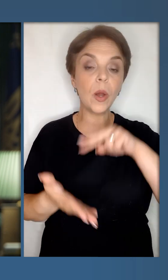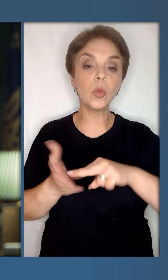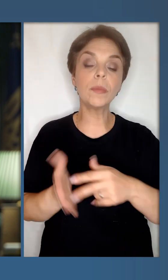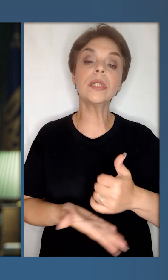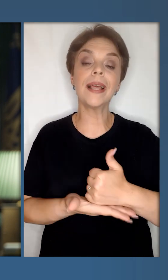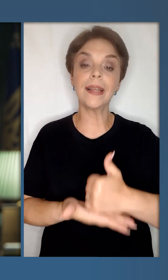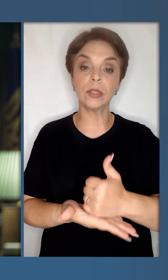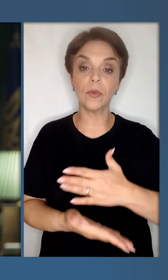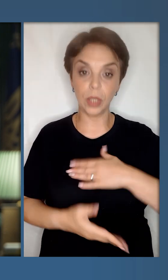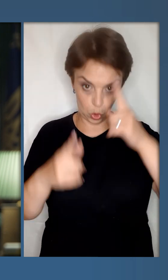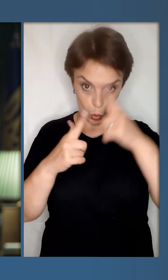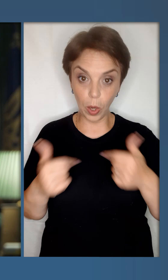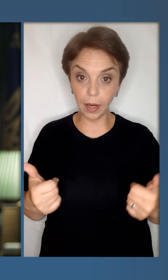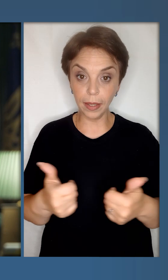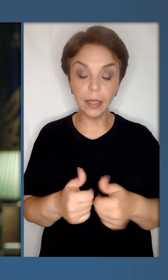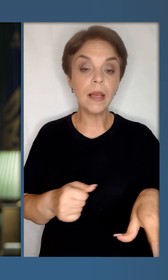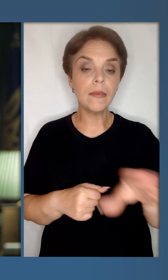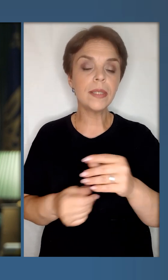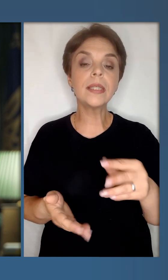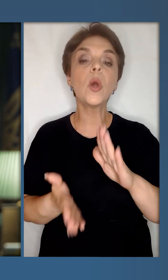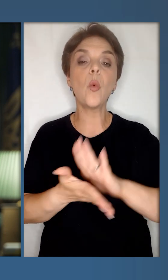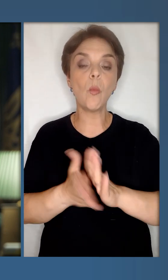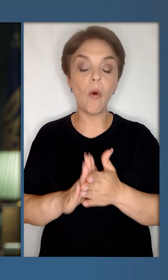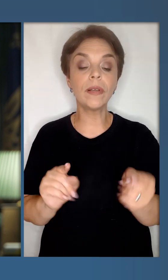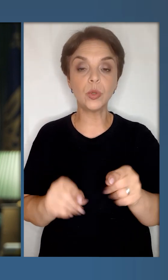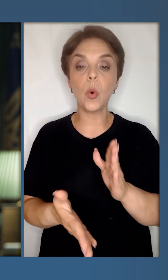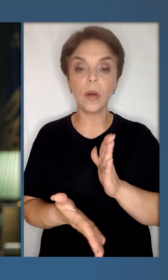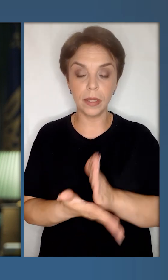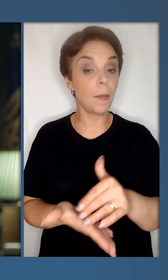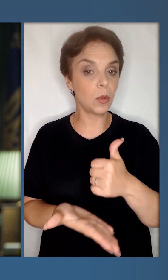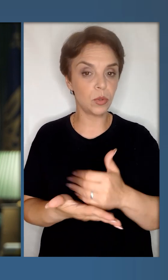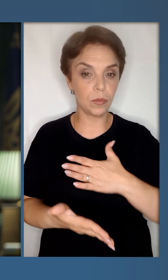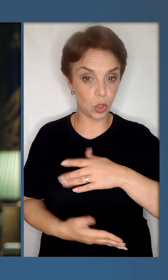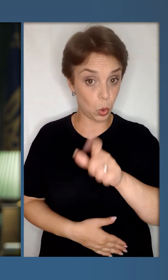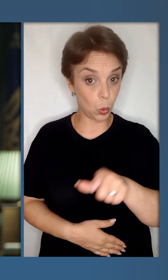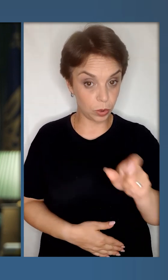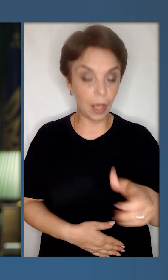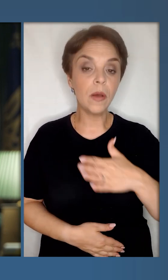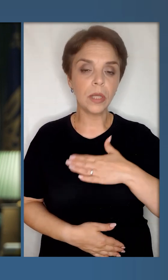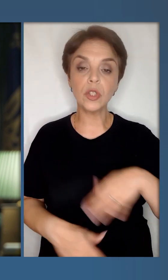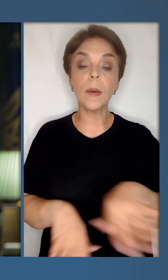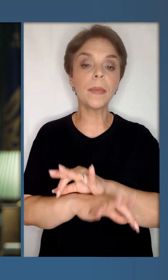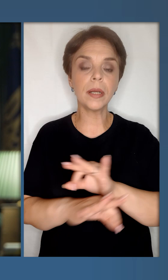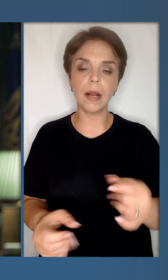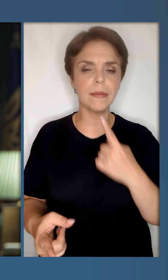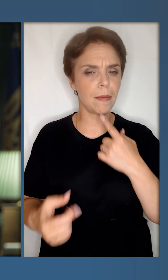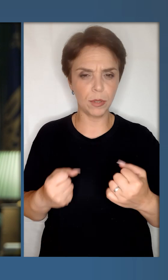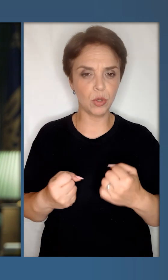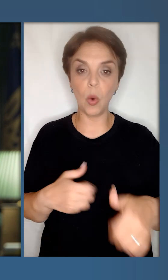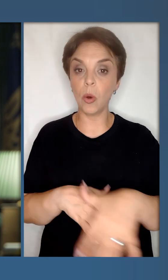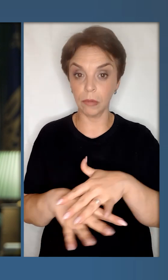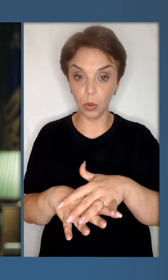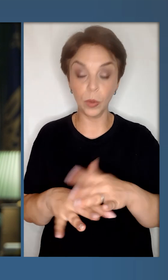в економічне лідерство нашої країни. Всі передумови для цього є, передусім у наших людей, у нашого прекрасного